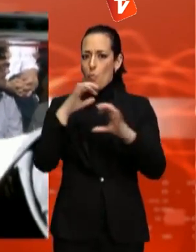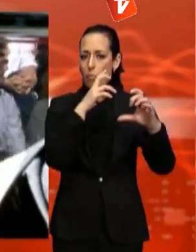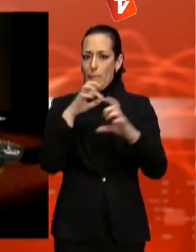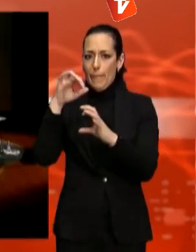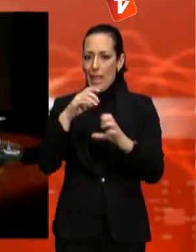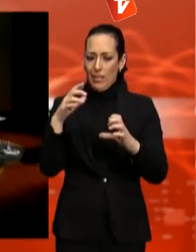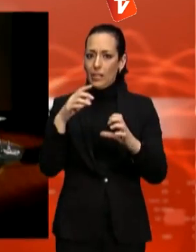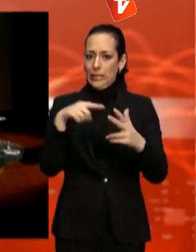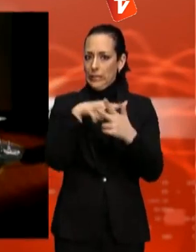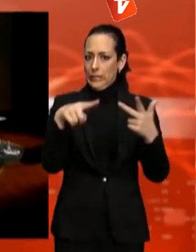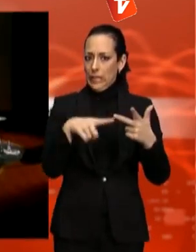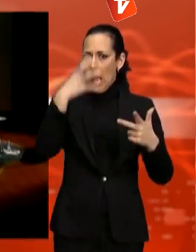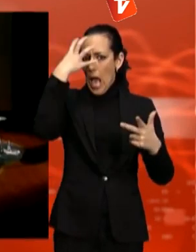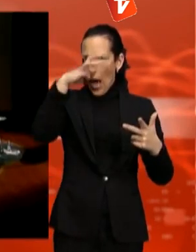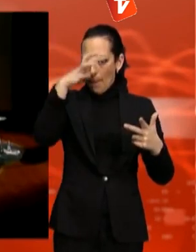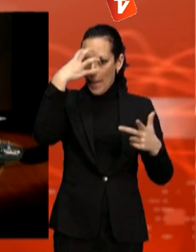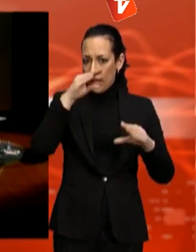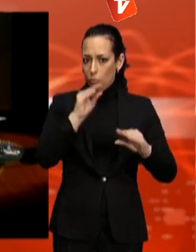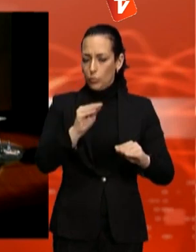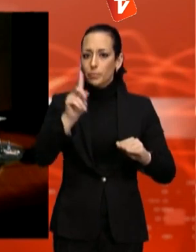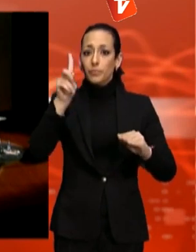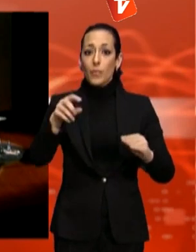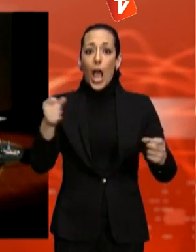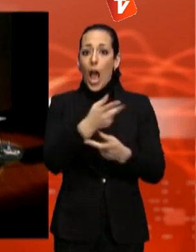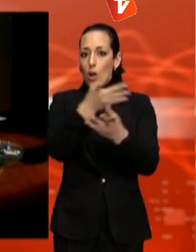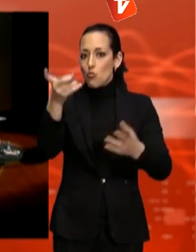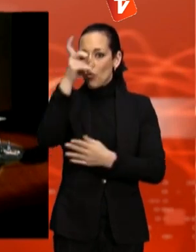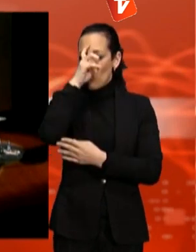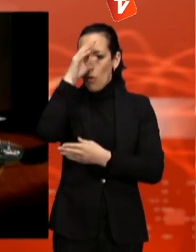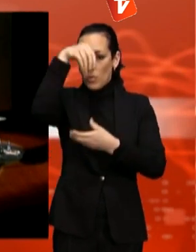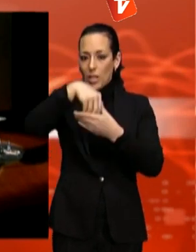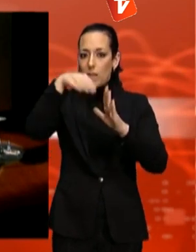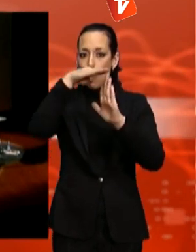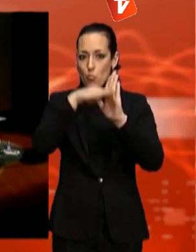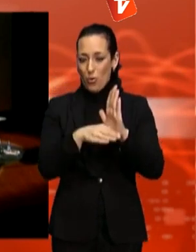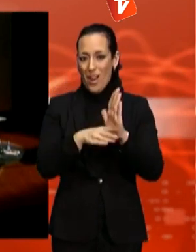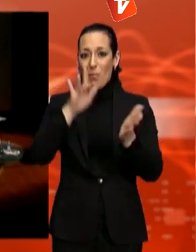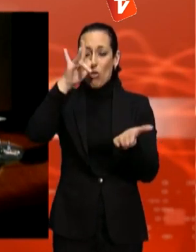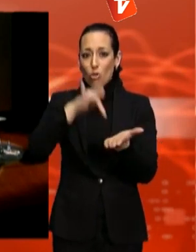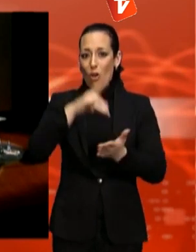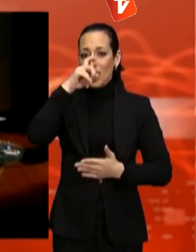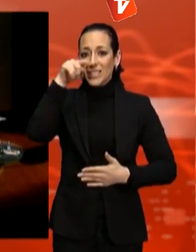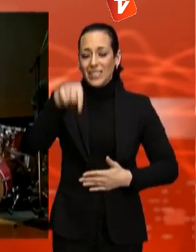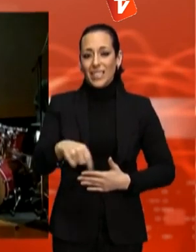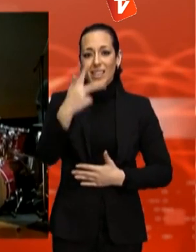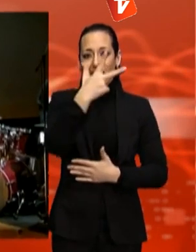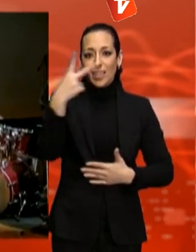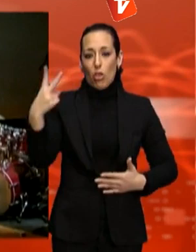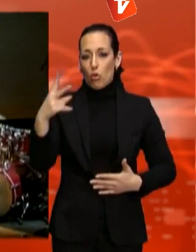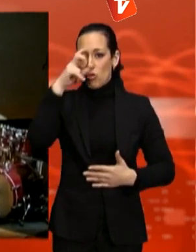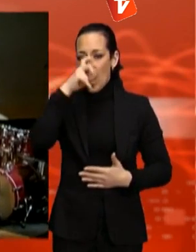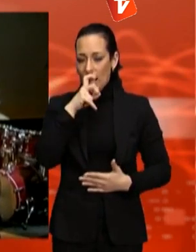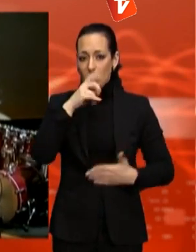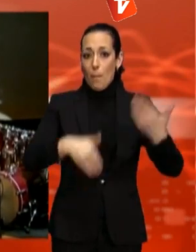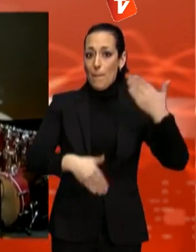contrabaixista Doc Scallon són altres noms que enriqueixen l'edició número 32 del festival que se celebra del 7